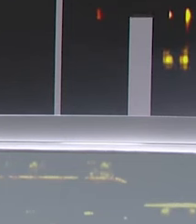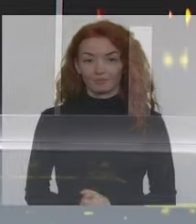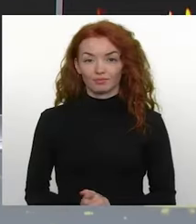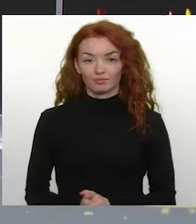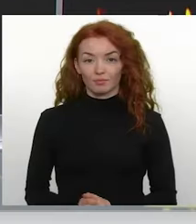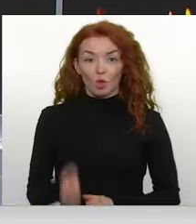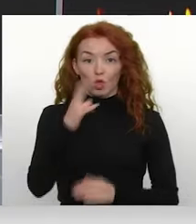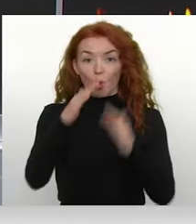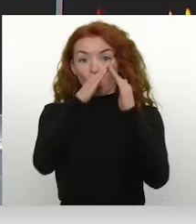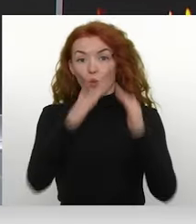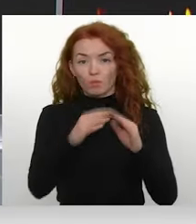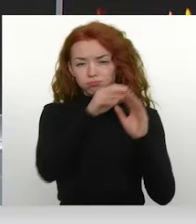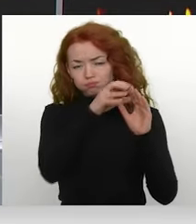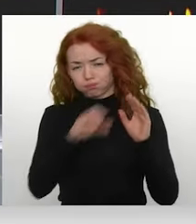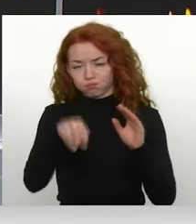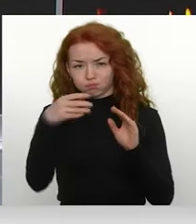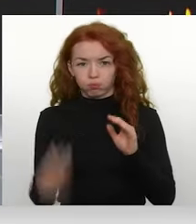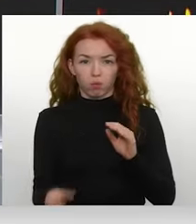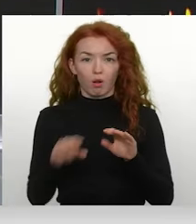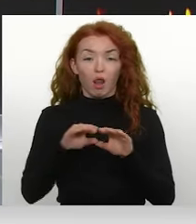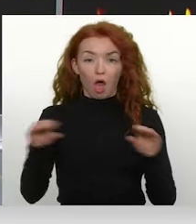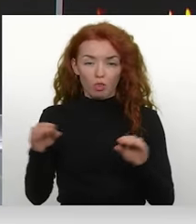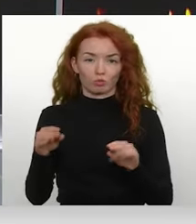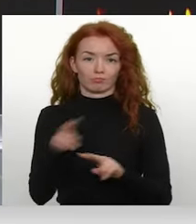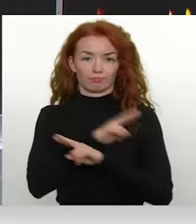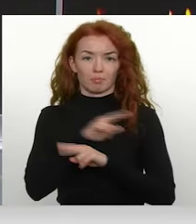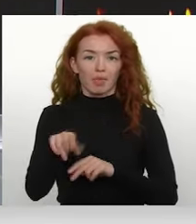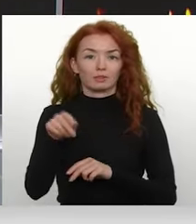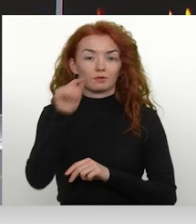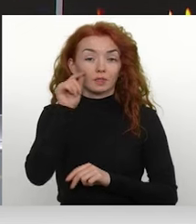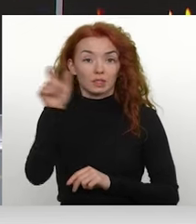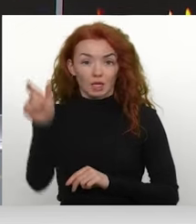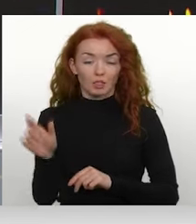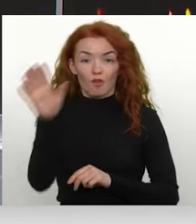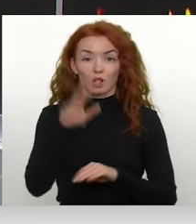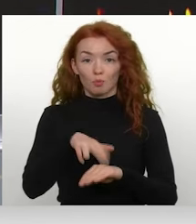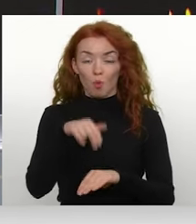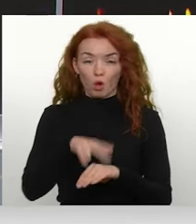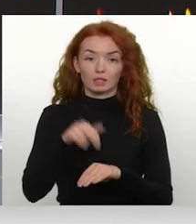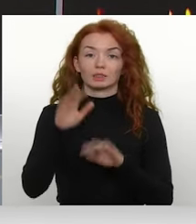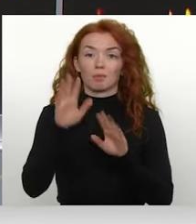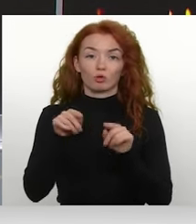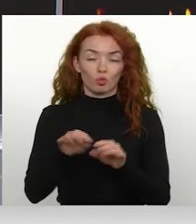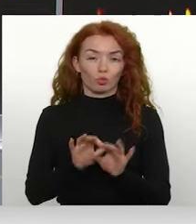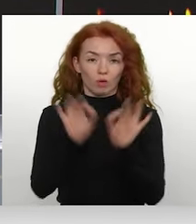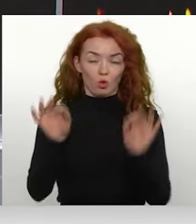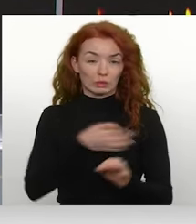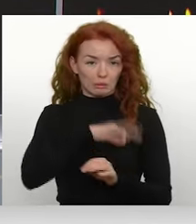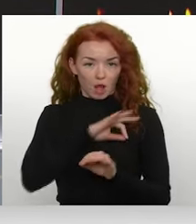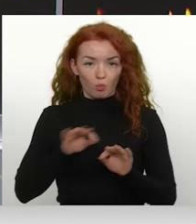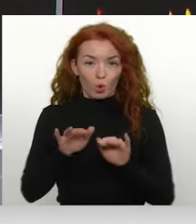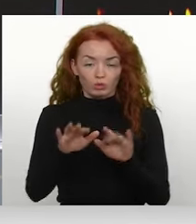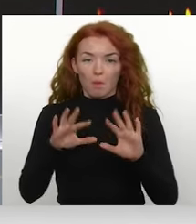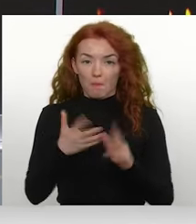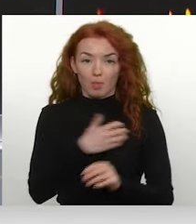No jumta krītoša ledus Rīgā nonāvējas pensijas vecuma vīrieti. Valsts policija par notikušo sākusi kriminālu procesu, bet